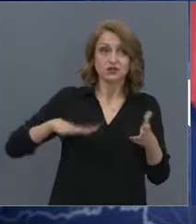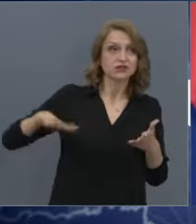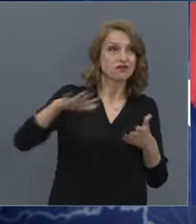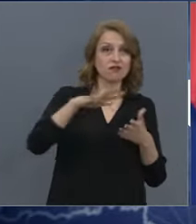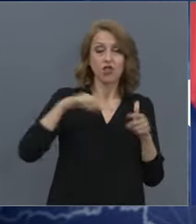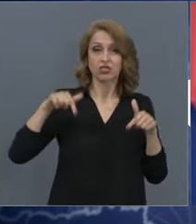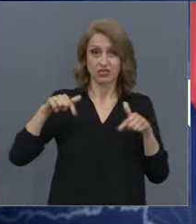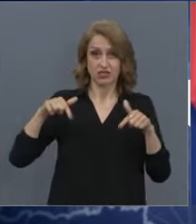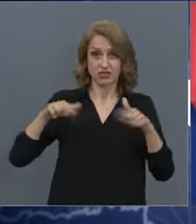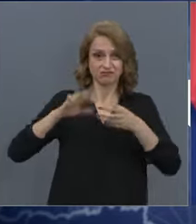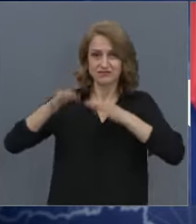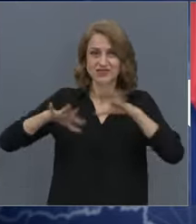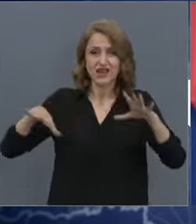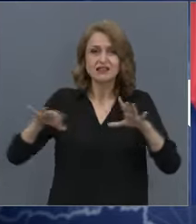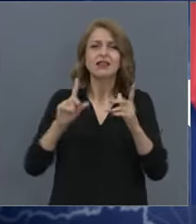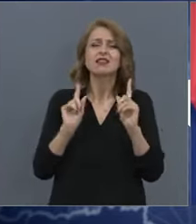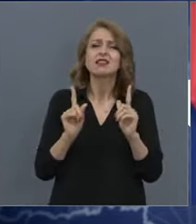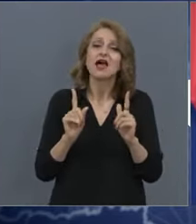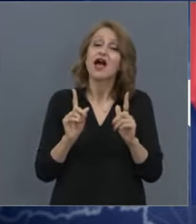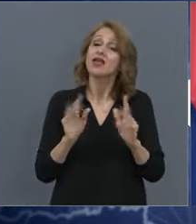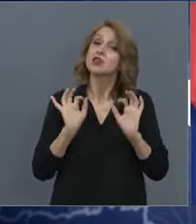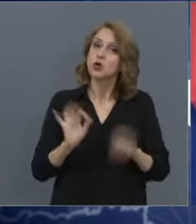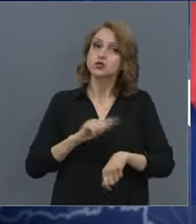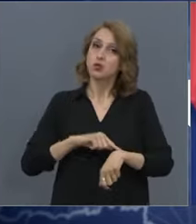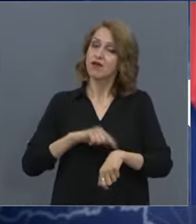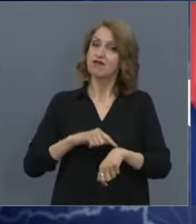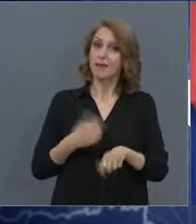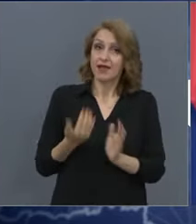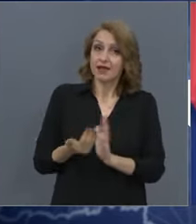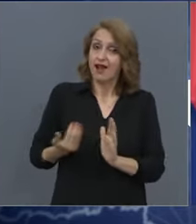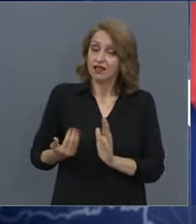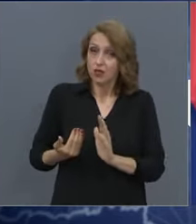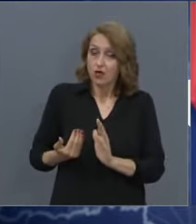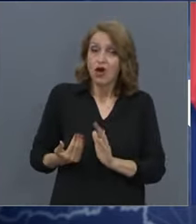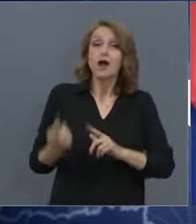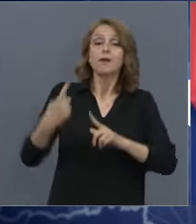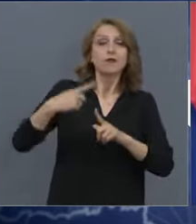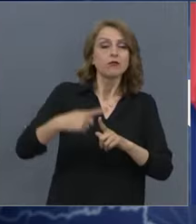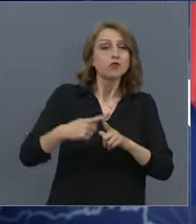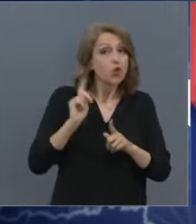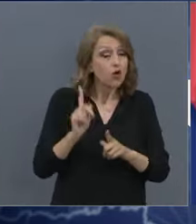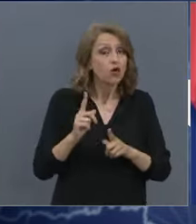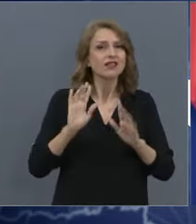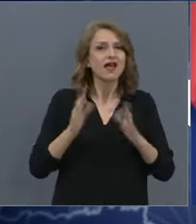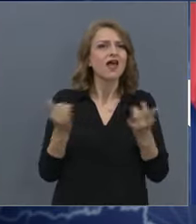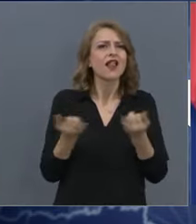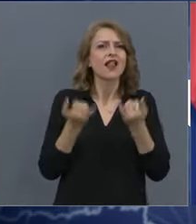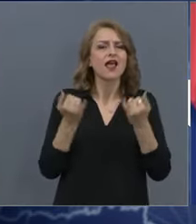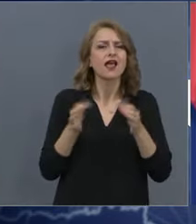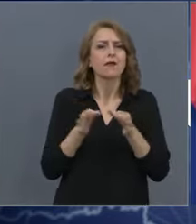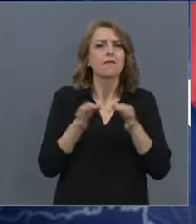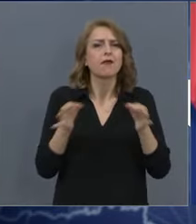мерки, търдя, че най-навремени, но най-меките мерки с най-малко